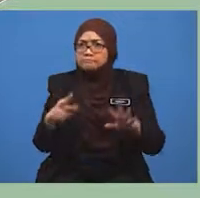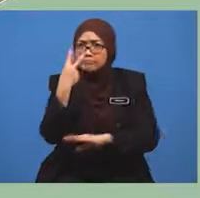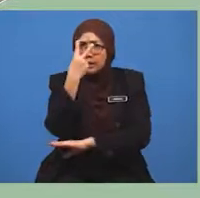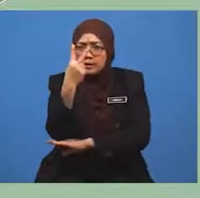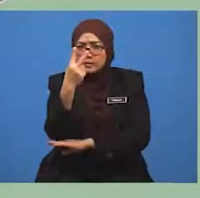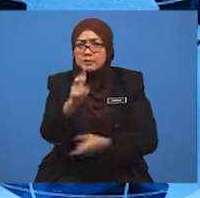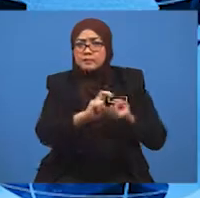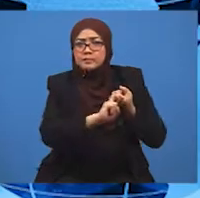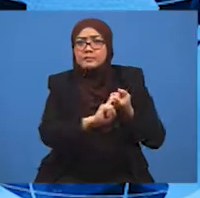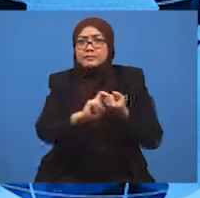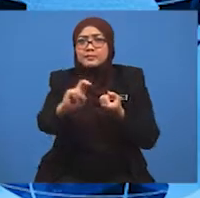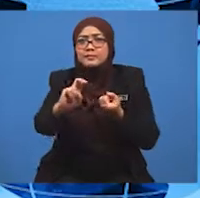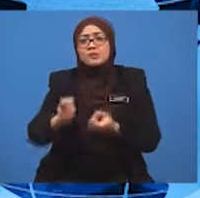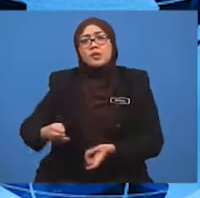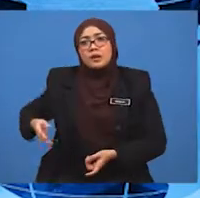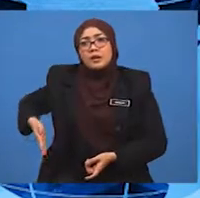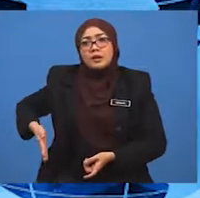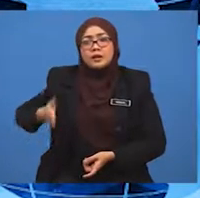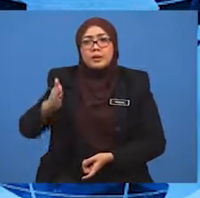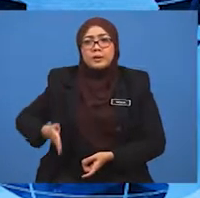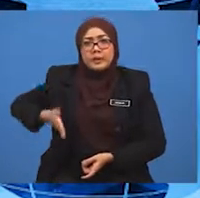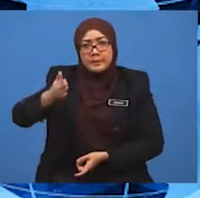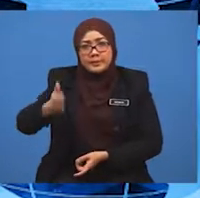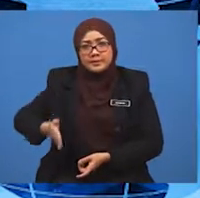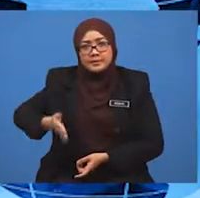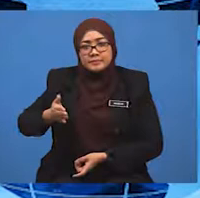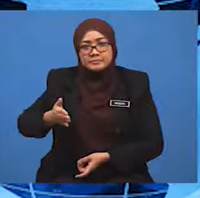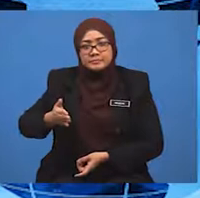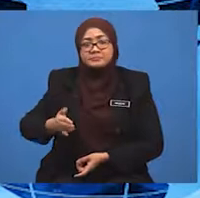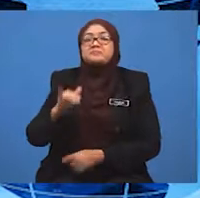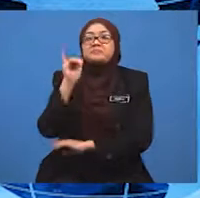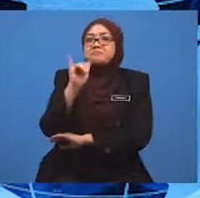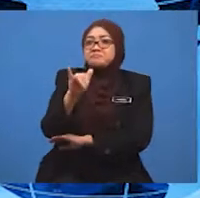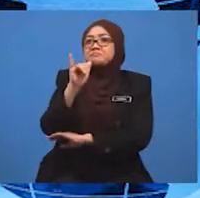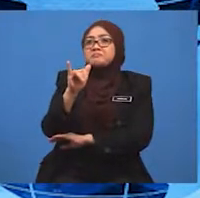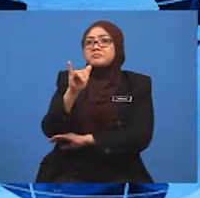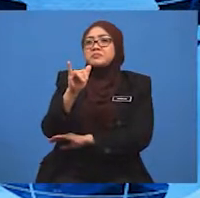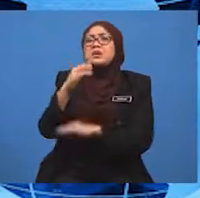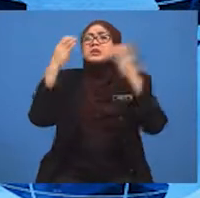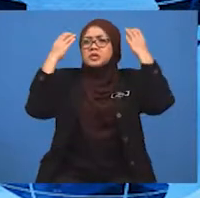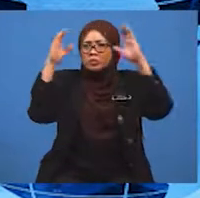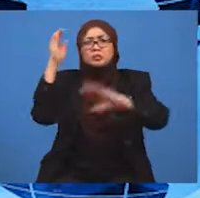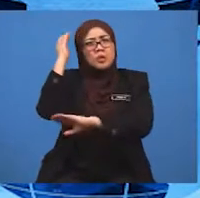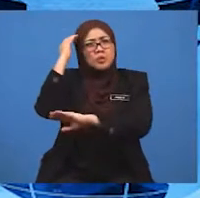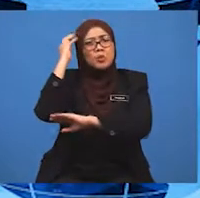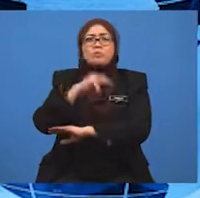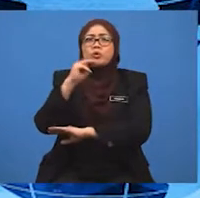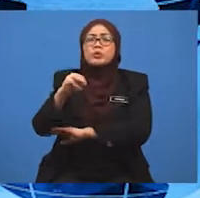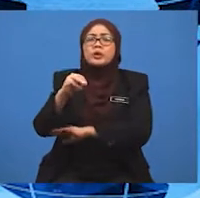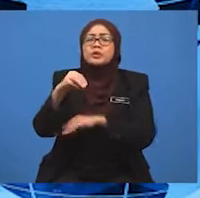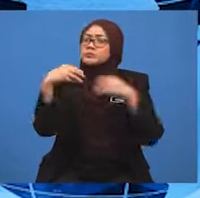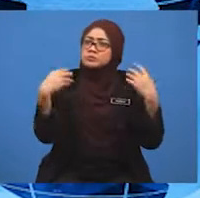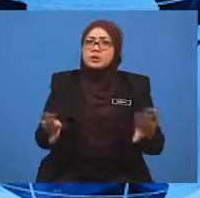Ya, cikgu pasti murid-murid pernah melihat landasan kereta api di